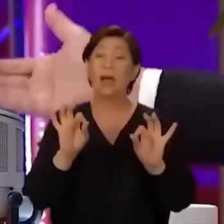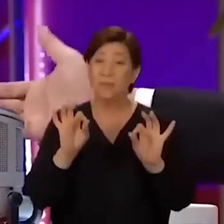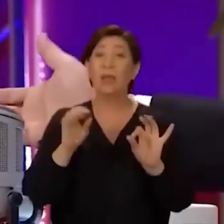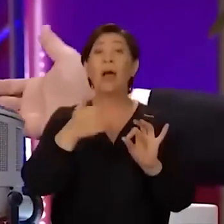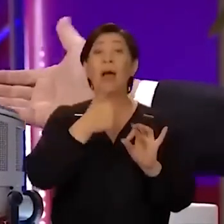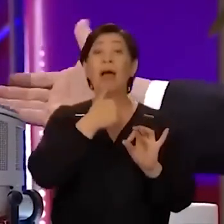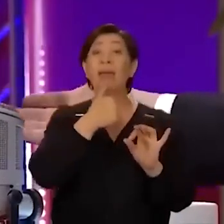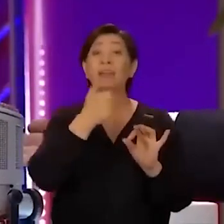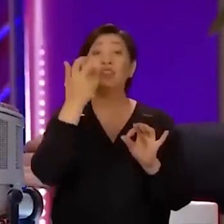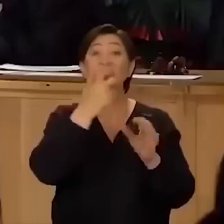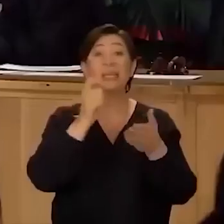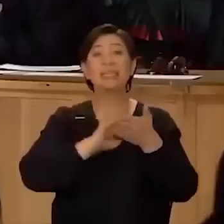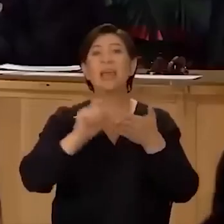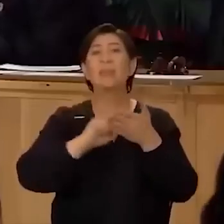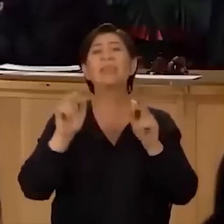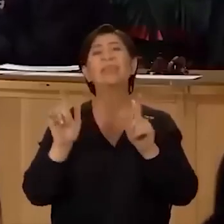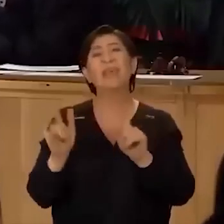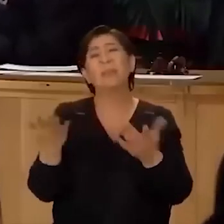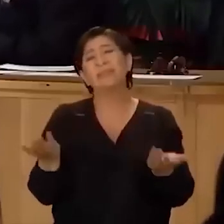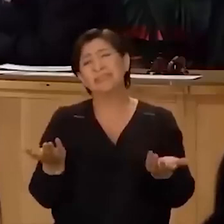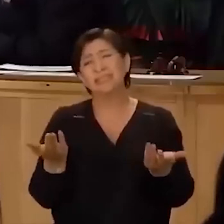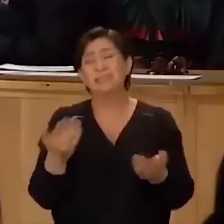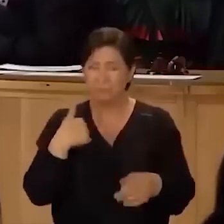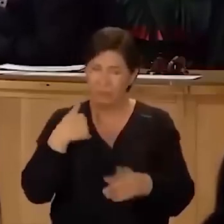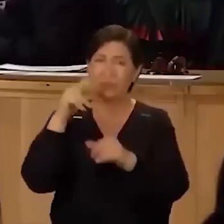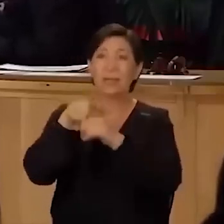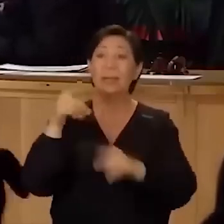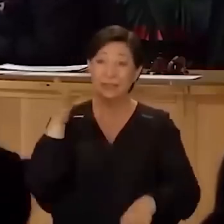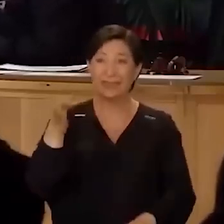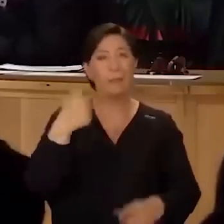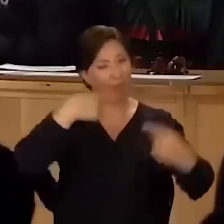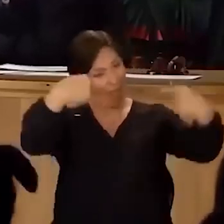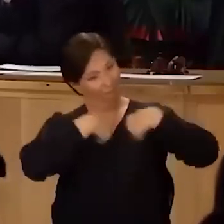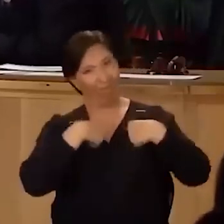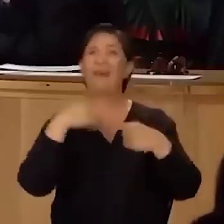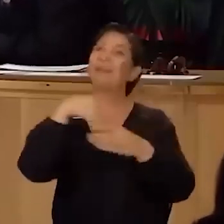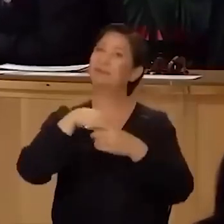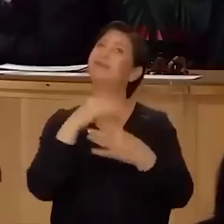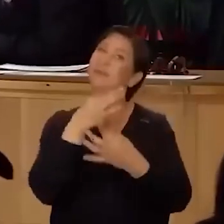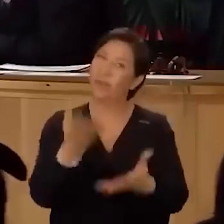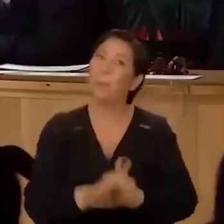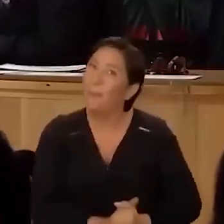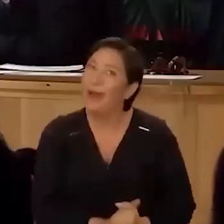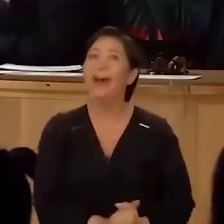Erkekler zaten şarkı yazmaya değmez aslında. Bence de. Beni göstererek söylediğin için çok teşekkür ederim ama.